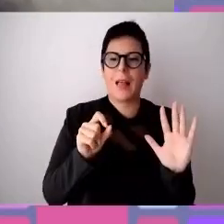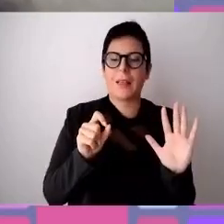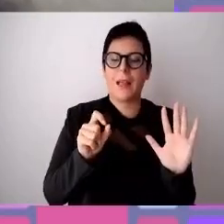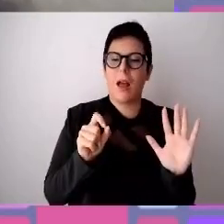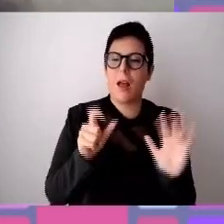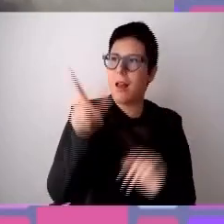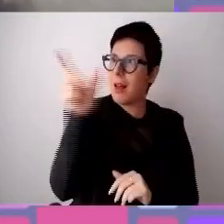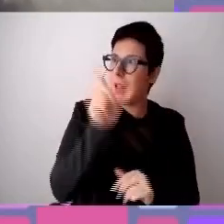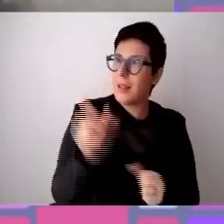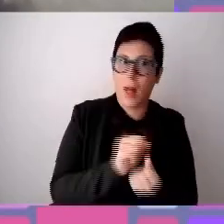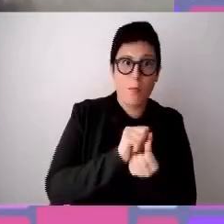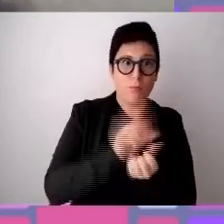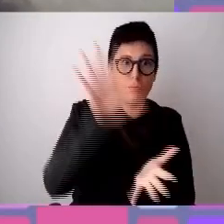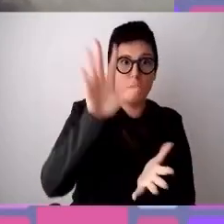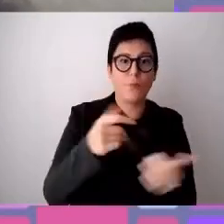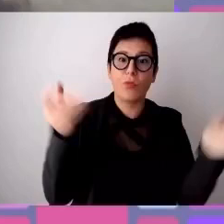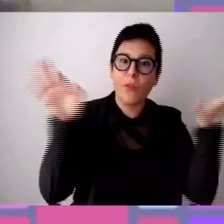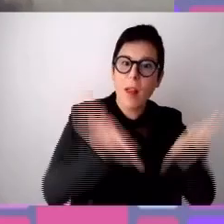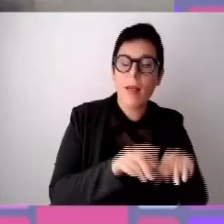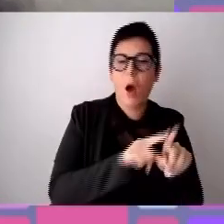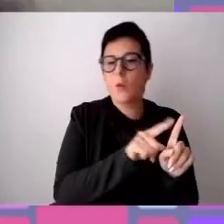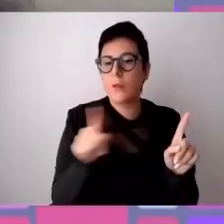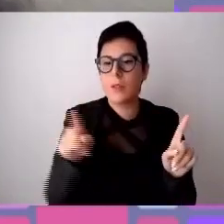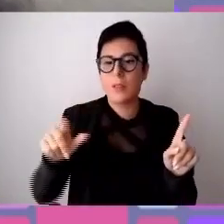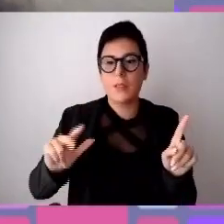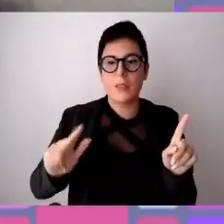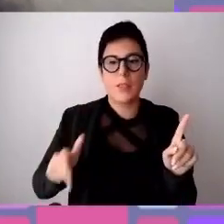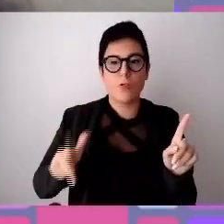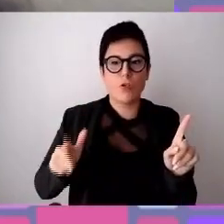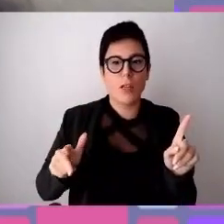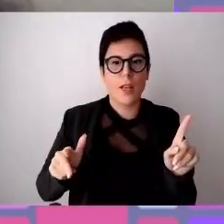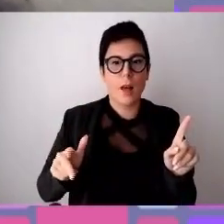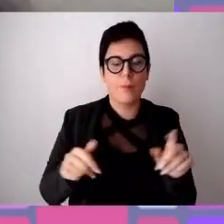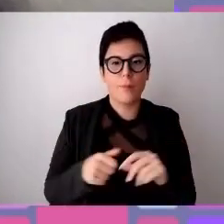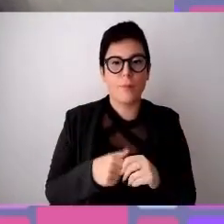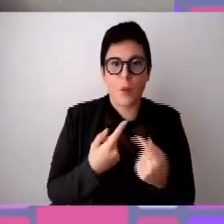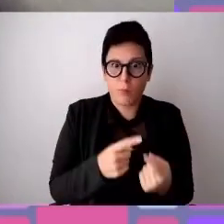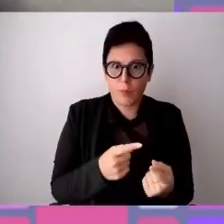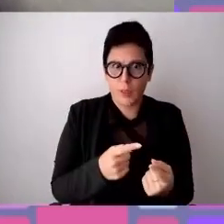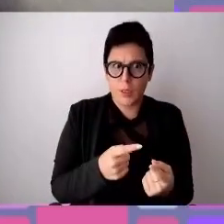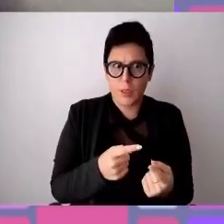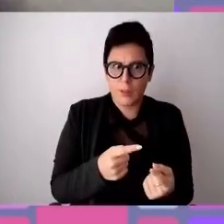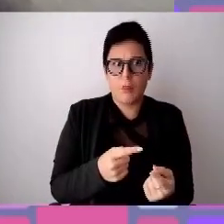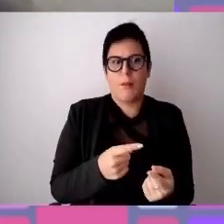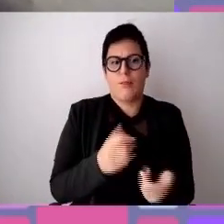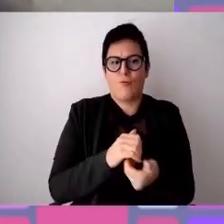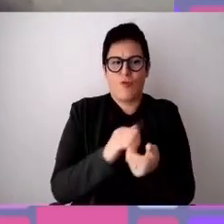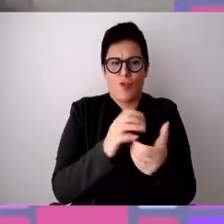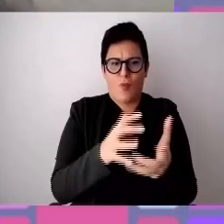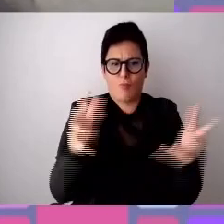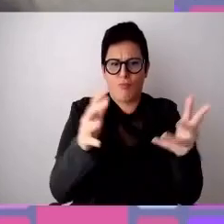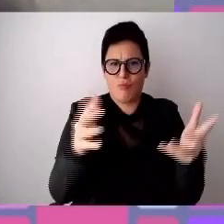territorio nazionale, dalla Valle d'Aosta alla Sicilia e questo ci rende non solo la più grossa associazione italiana e